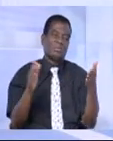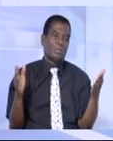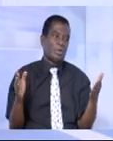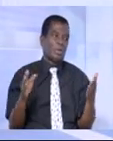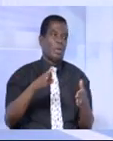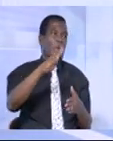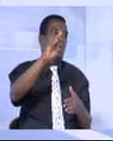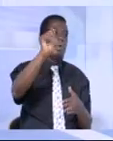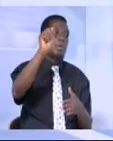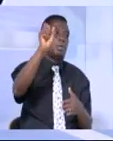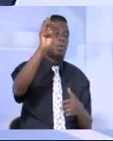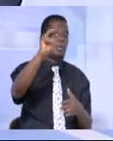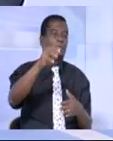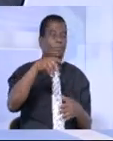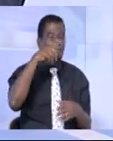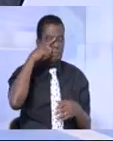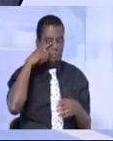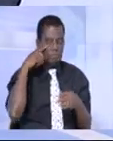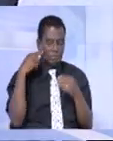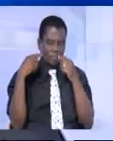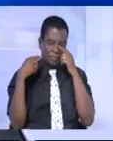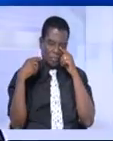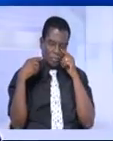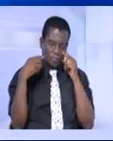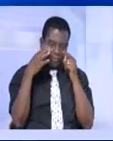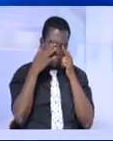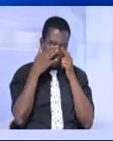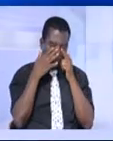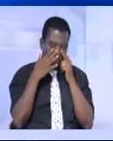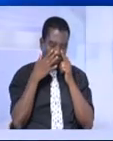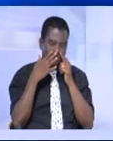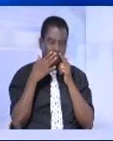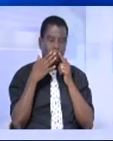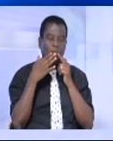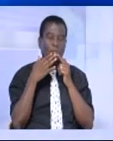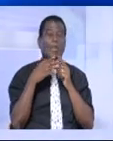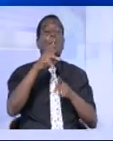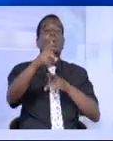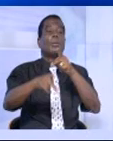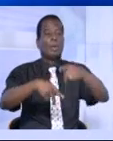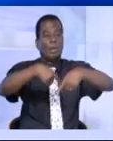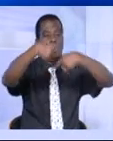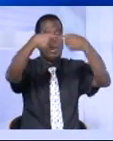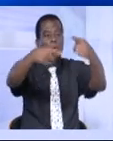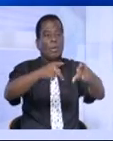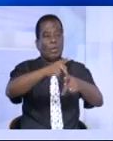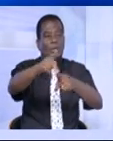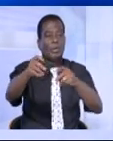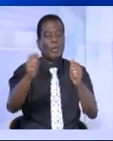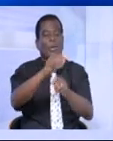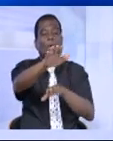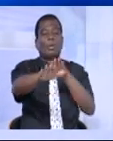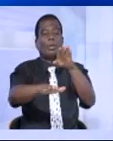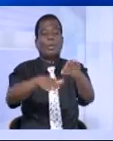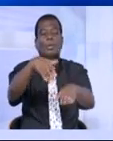Bassam et Suisse et Lame, vêtus de blancs, les populations ont rendu hommage aux victimes de l'attentat de Grand Bassam à travers une marche